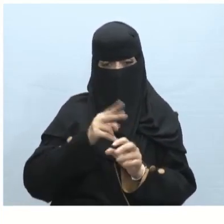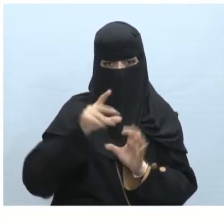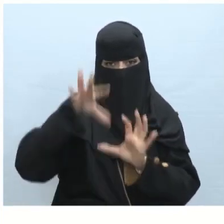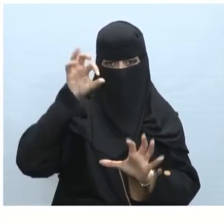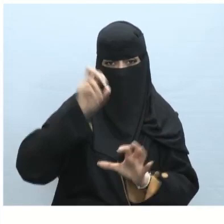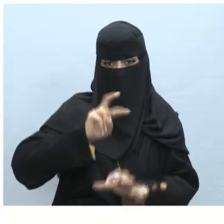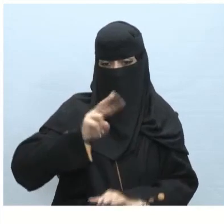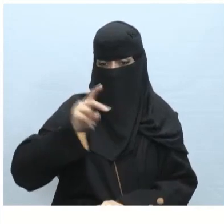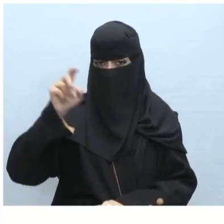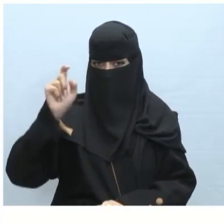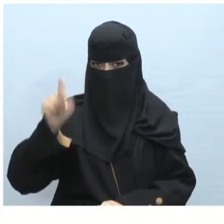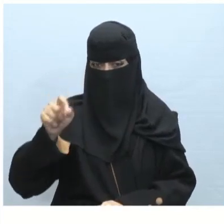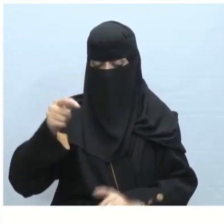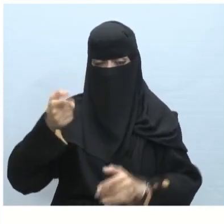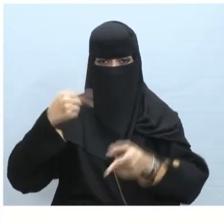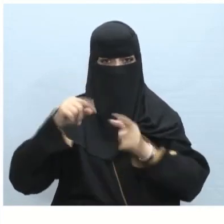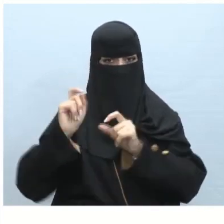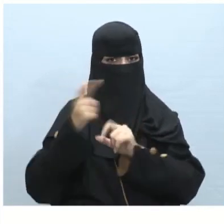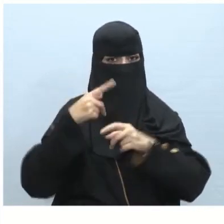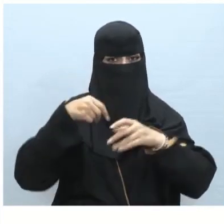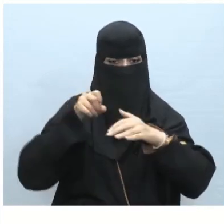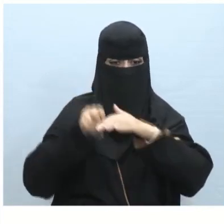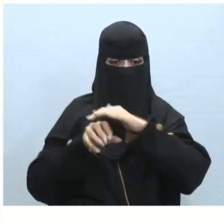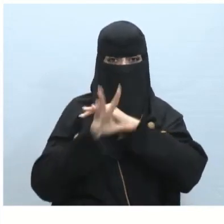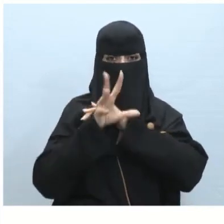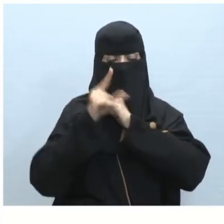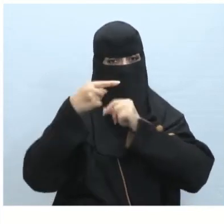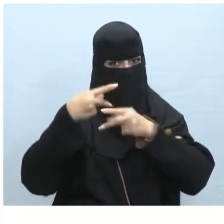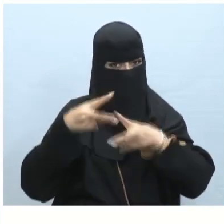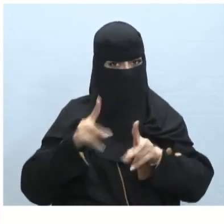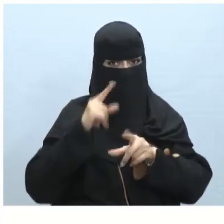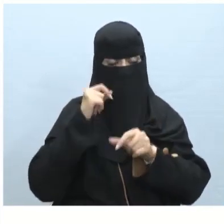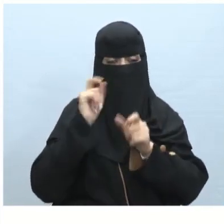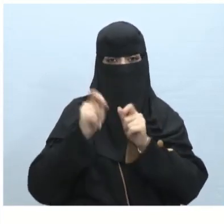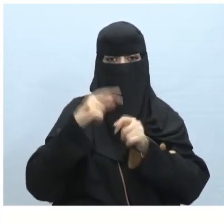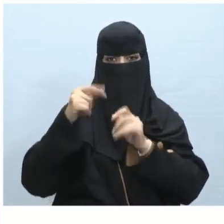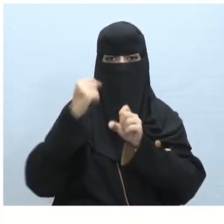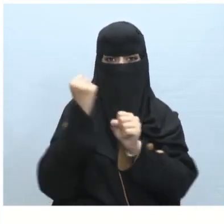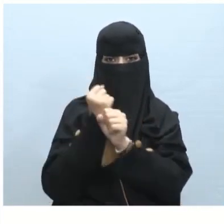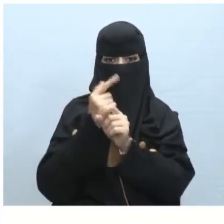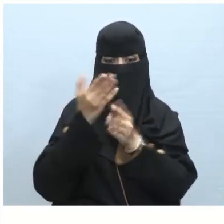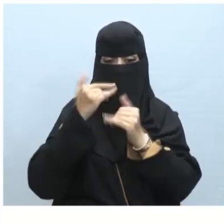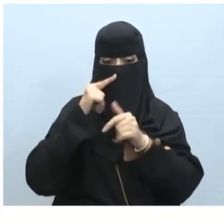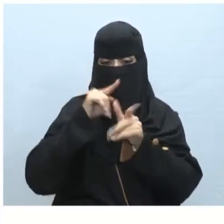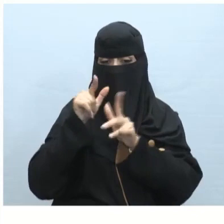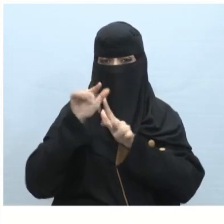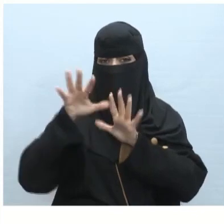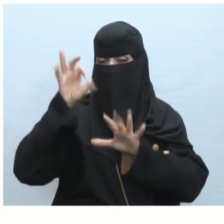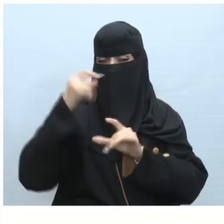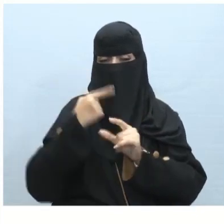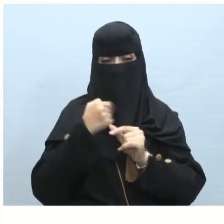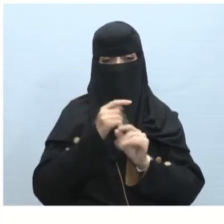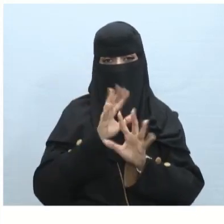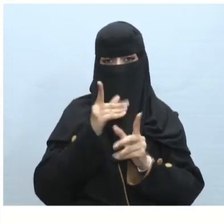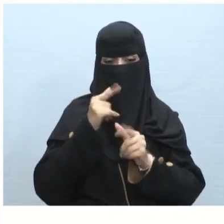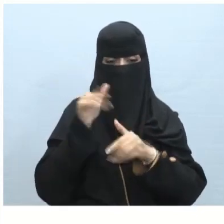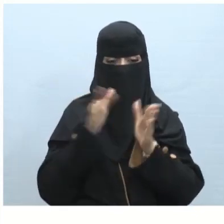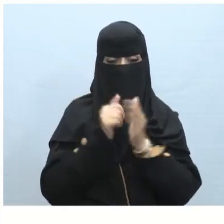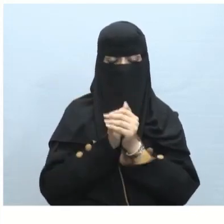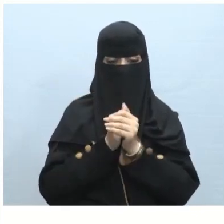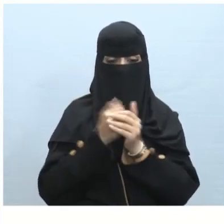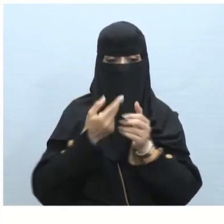تلقائيا أو عند النقر تستطيع اختيار أحد الخيارات المناسبة لعرضك التلاشي التقديمي